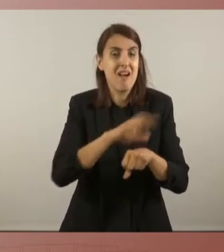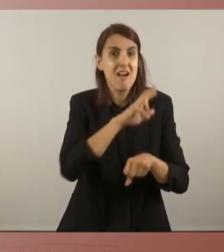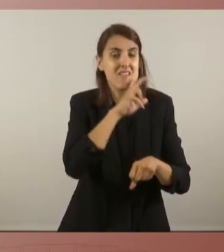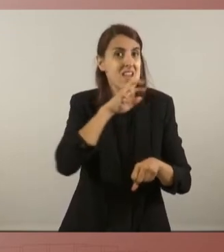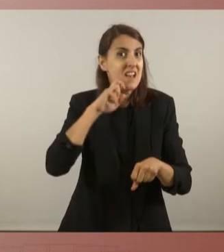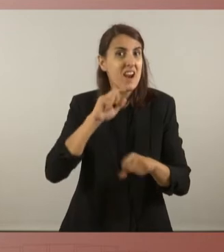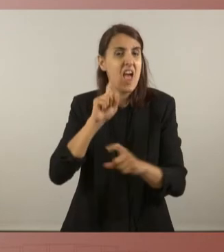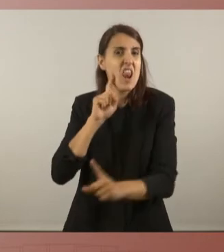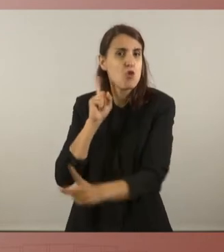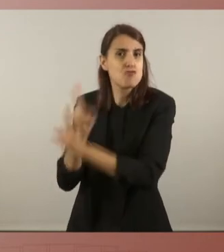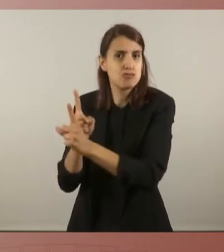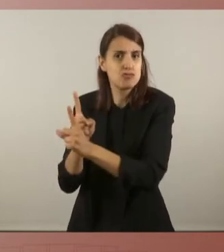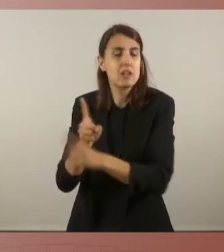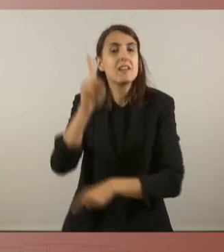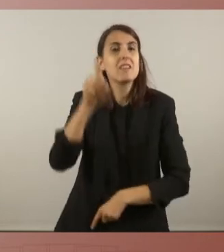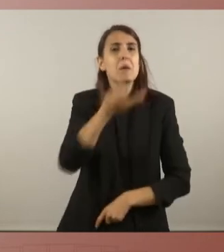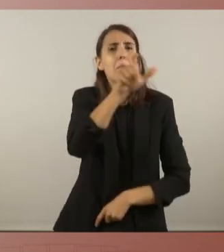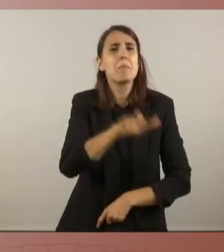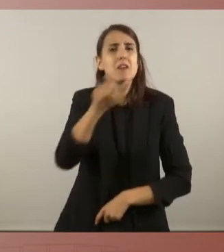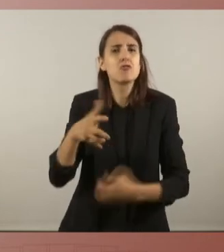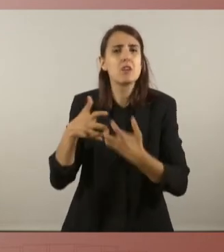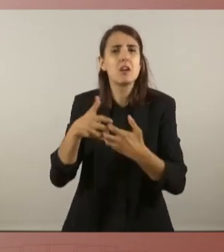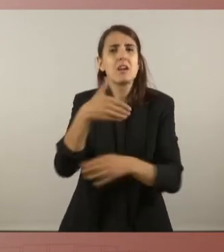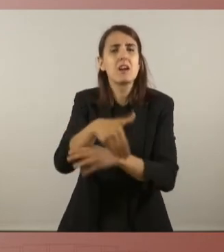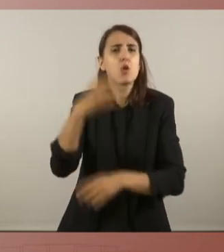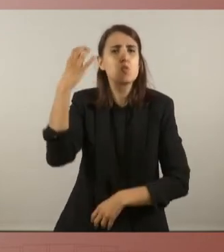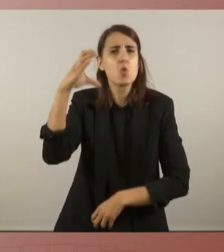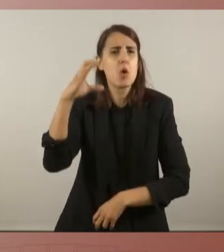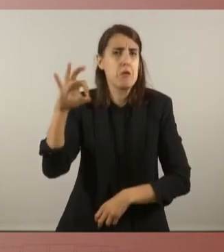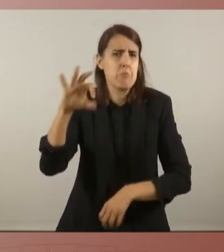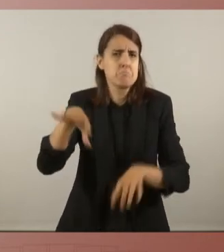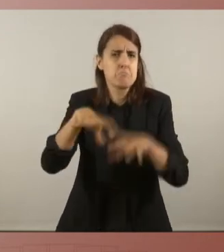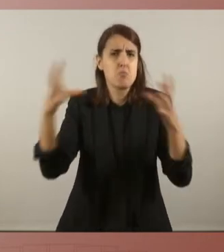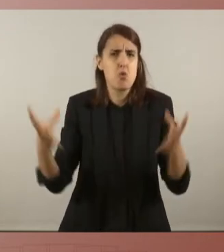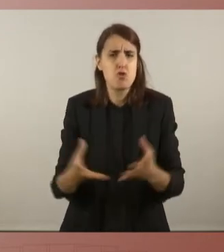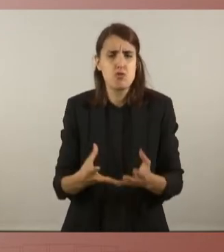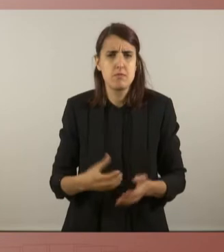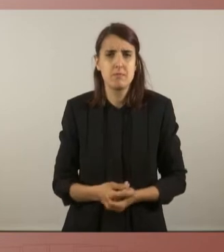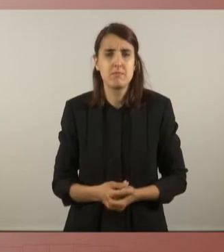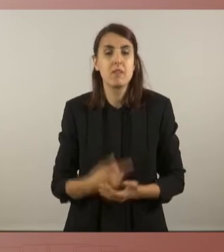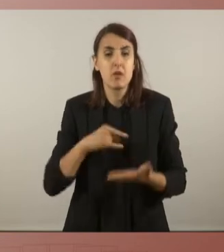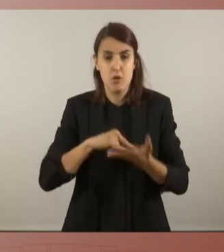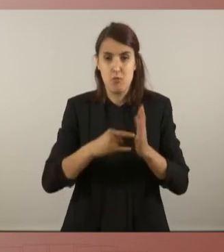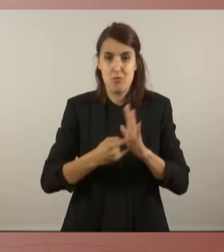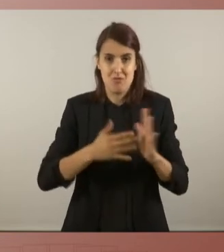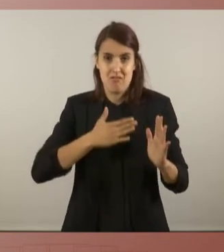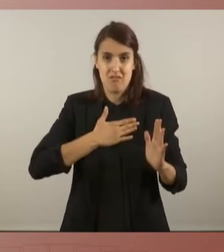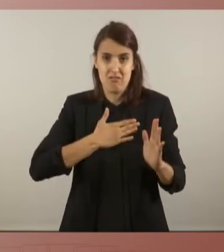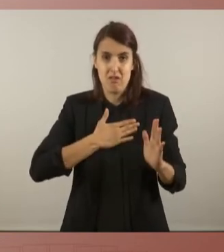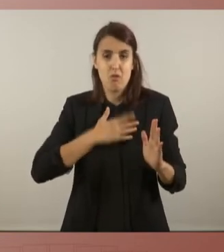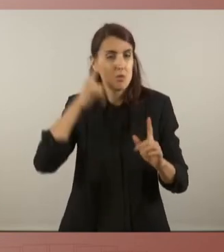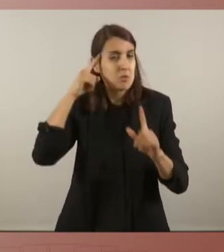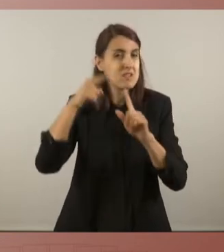amb la gent que lluita als carrers de Colòmbia, arreu del món. Efectivament, el nostre projecte d